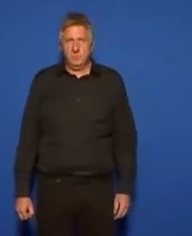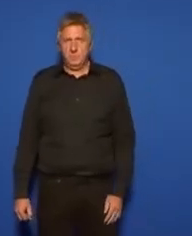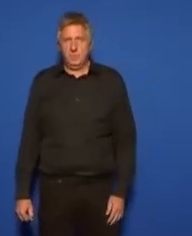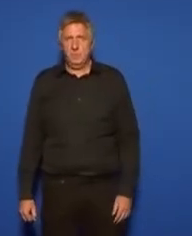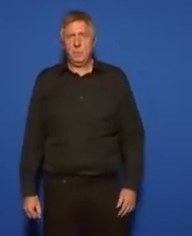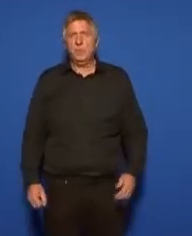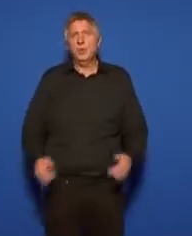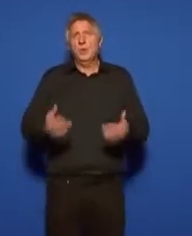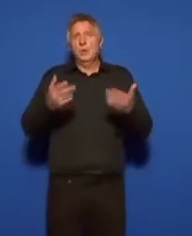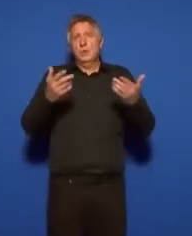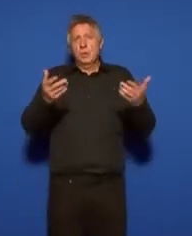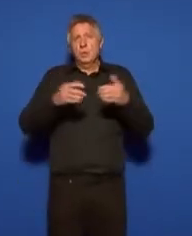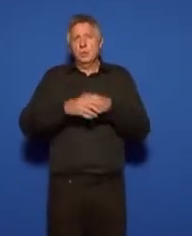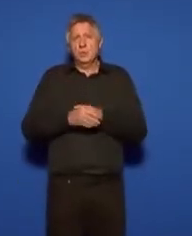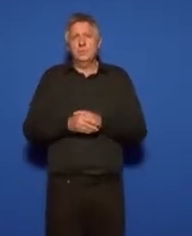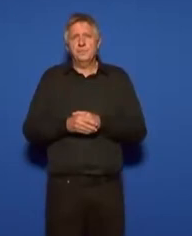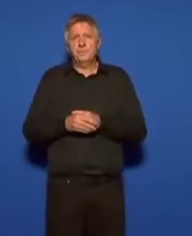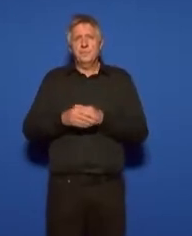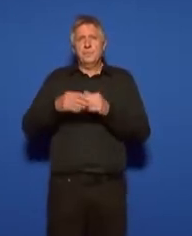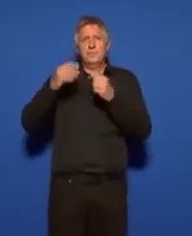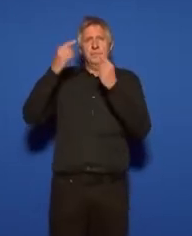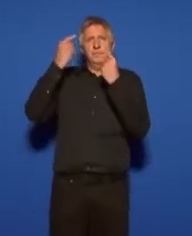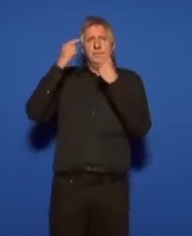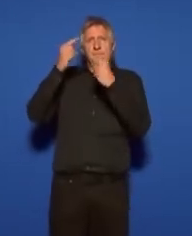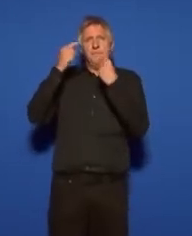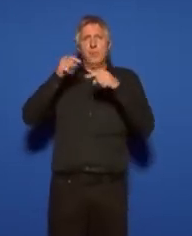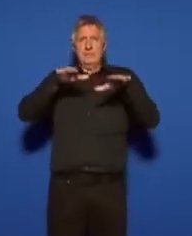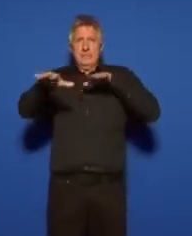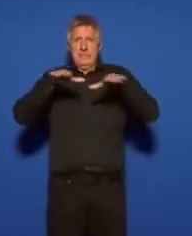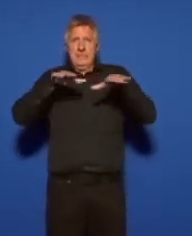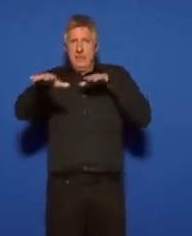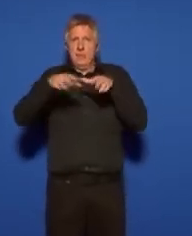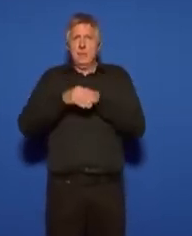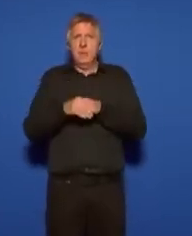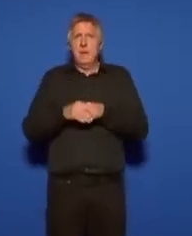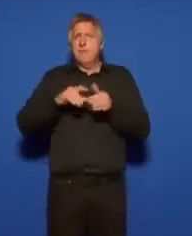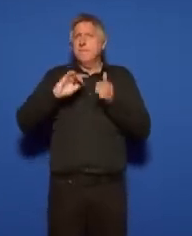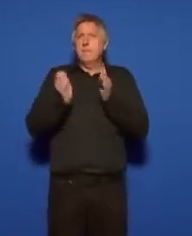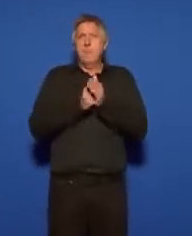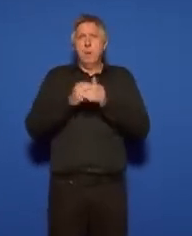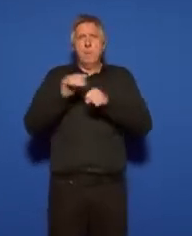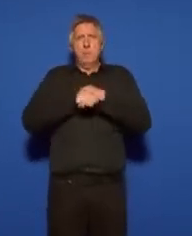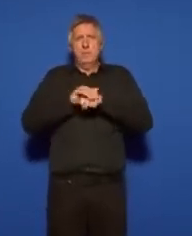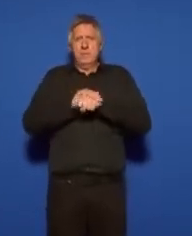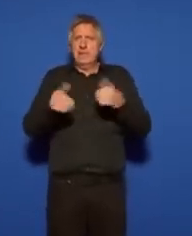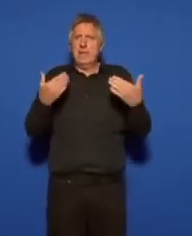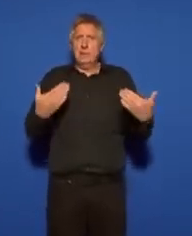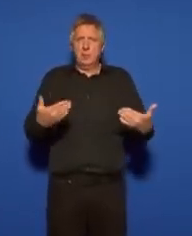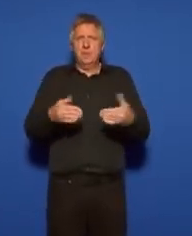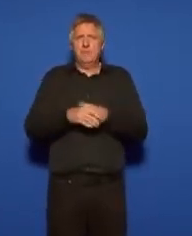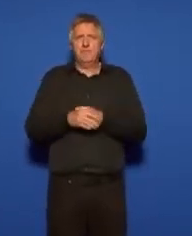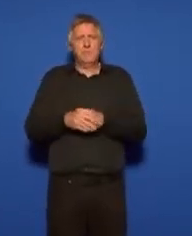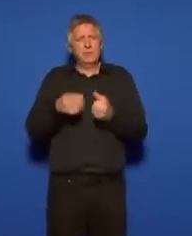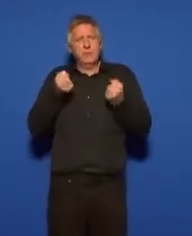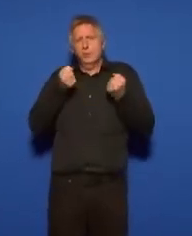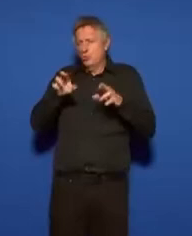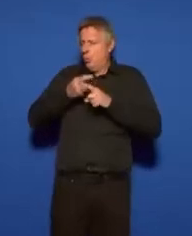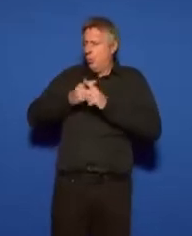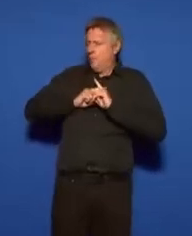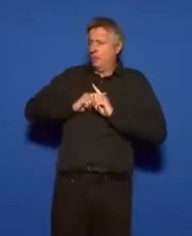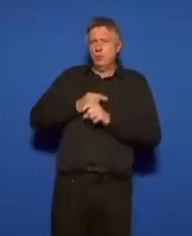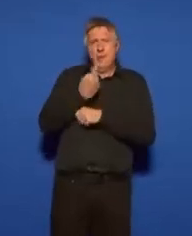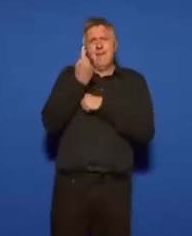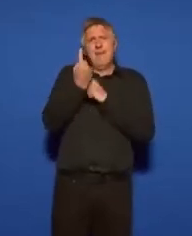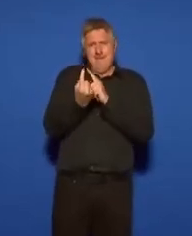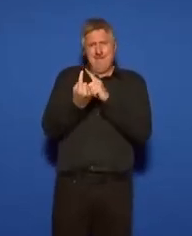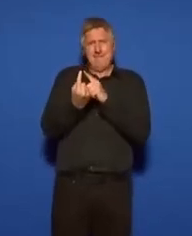Et nous avons pour défendre ce système et dans le moment politique que nous vivons une certitude. C